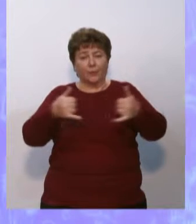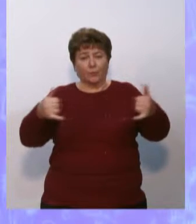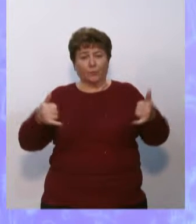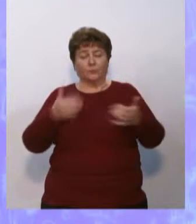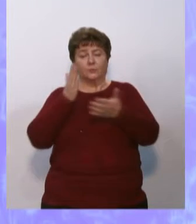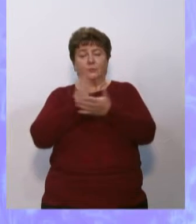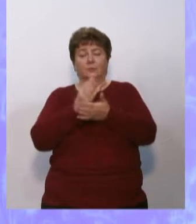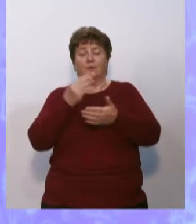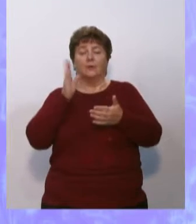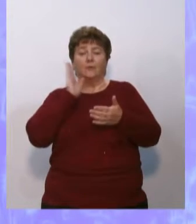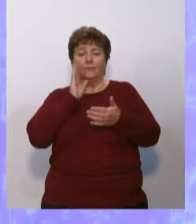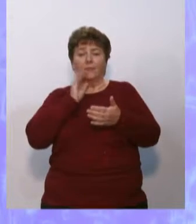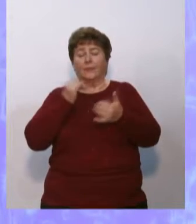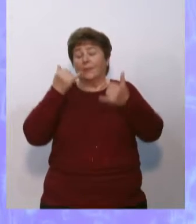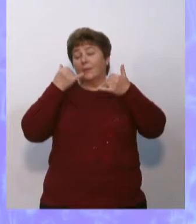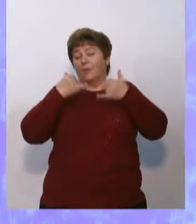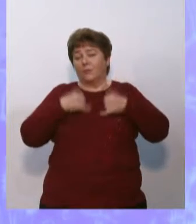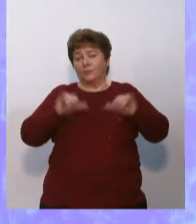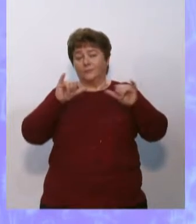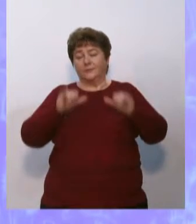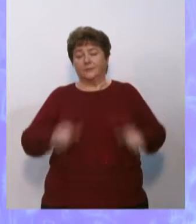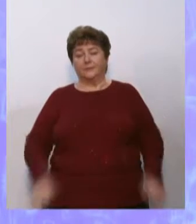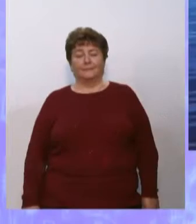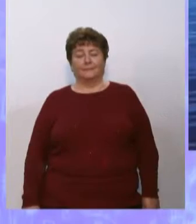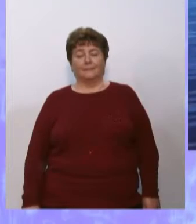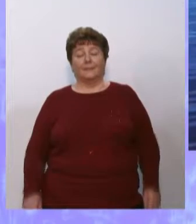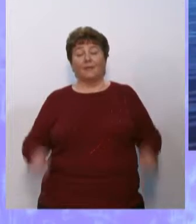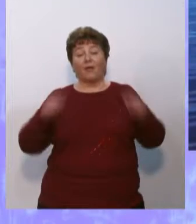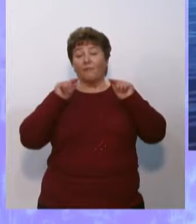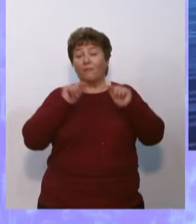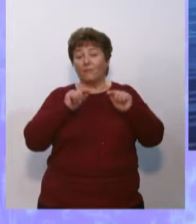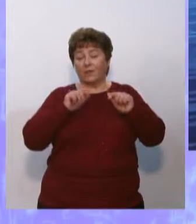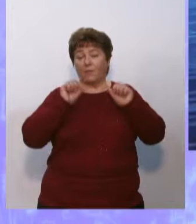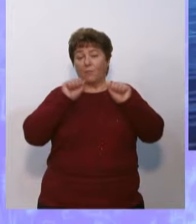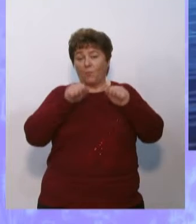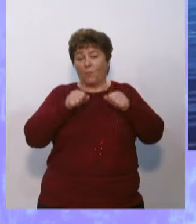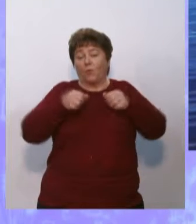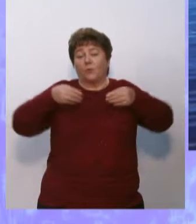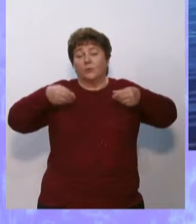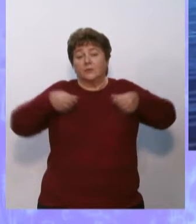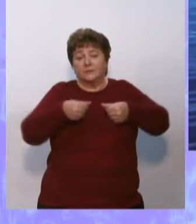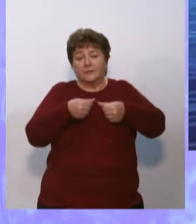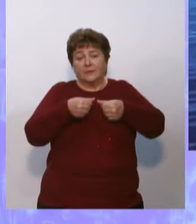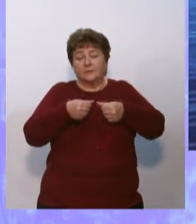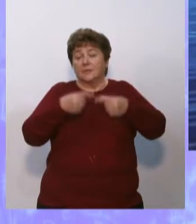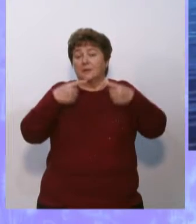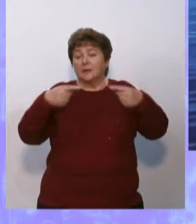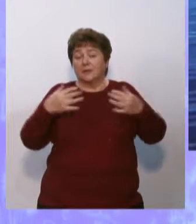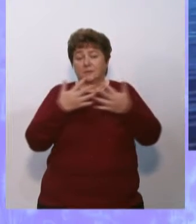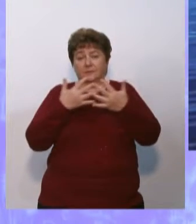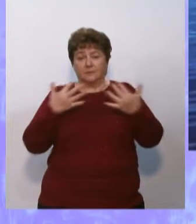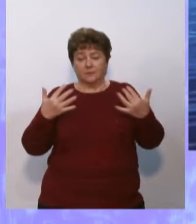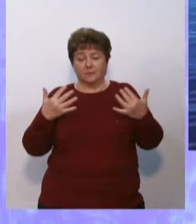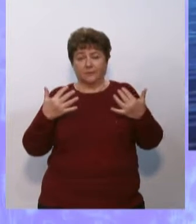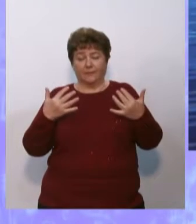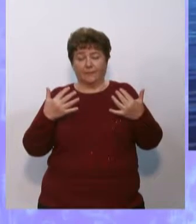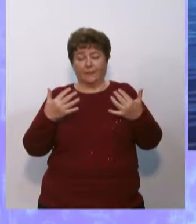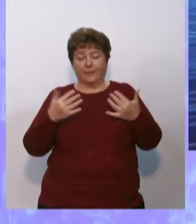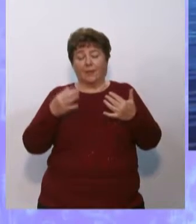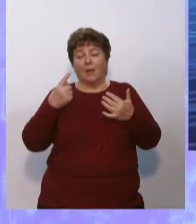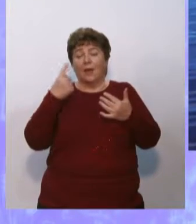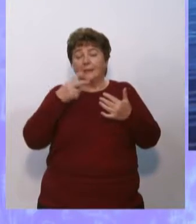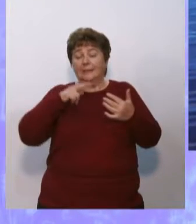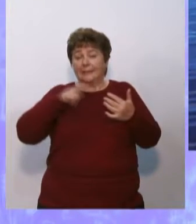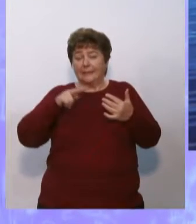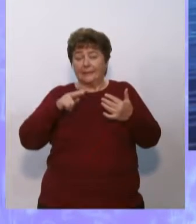то есть вода универсальна. В ней могут растворяться разные вещества. В